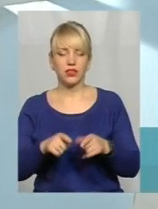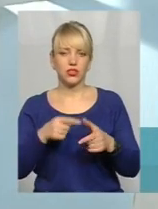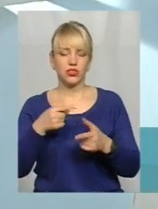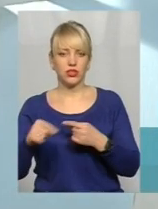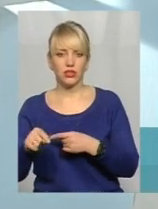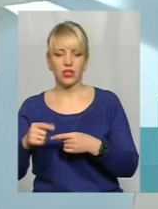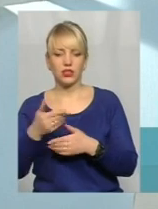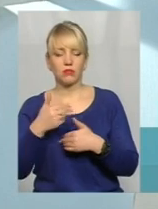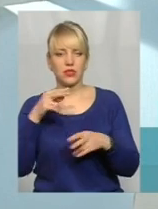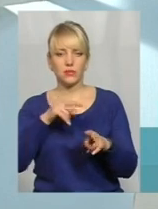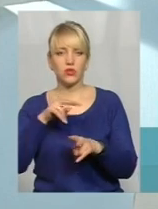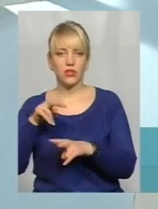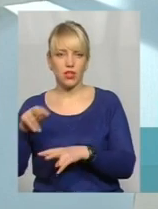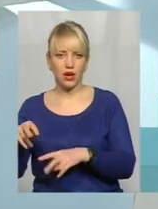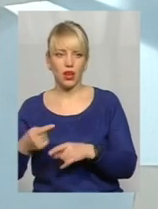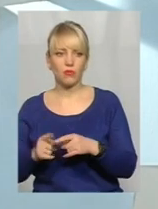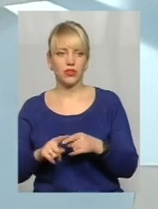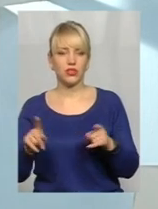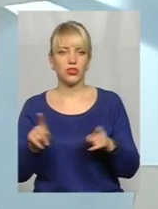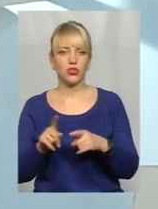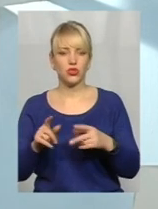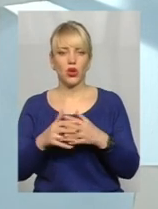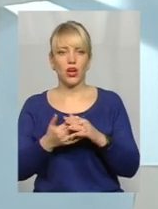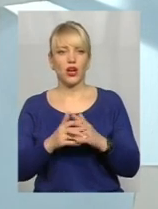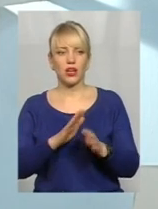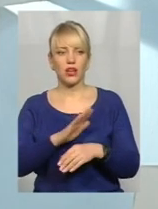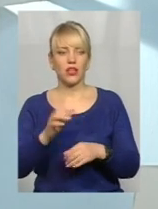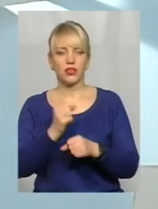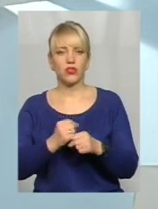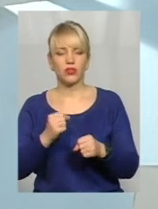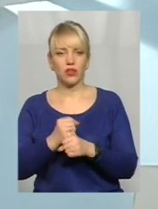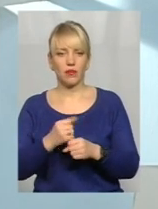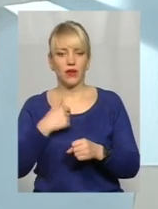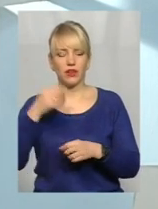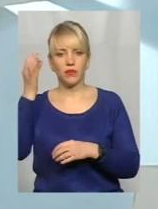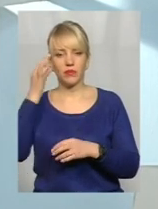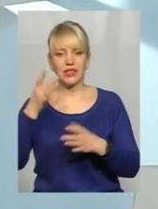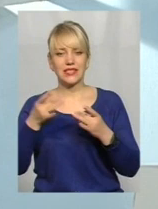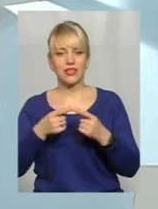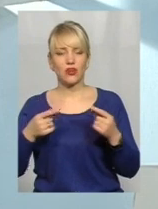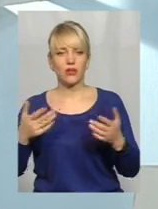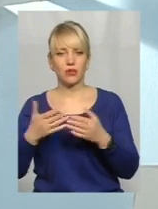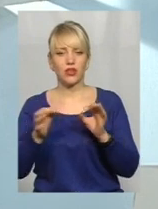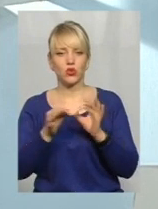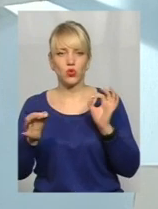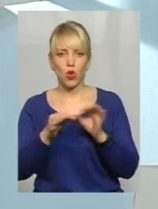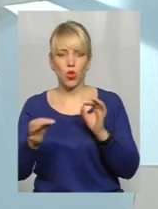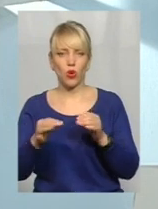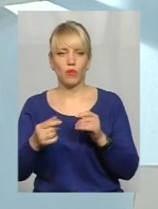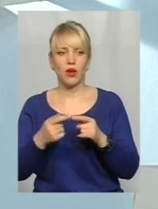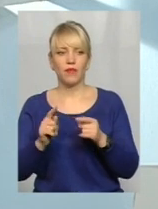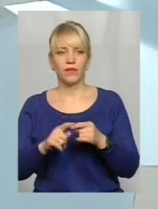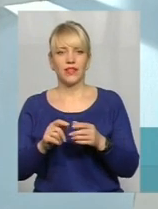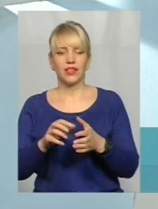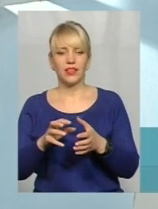спостерігаємо те, що аграрі не дозаробляють. Елементарно, сировина там у вигляді соломи, деревини